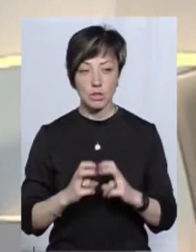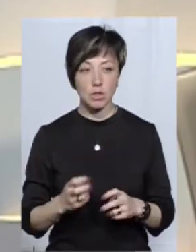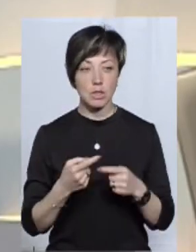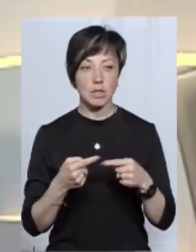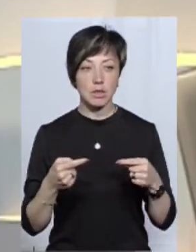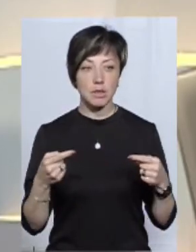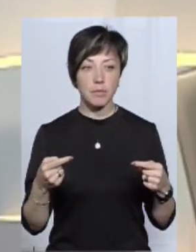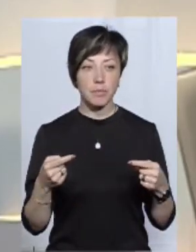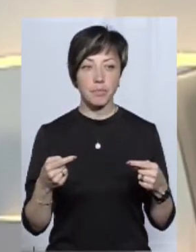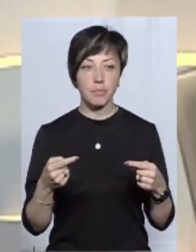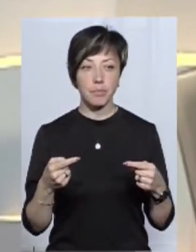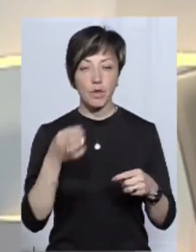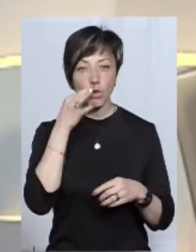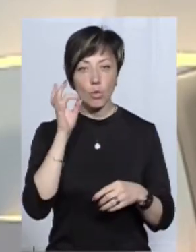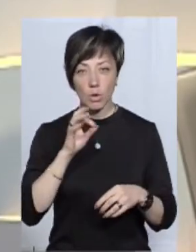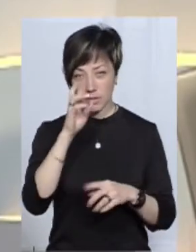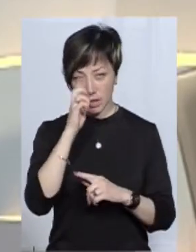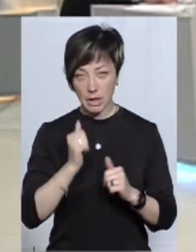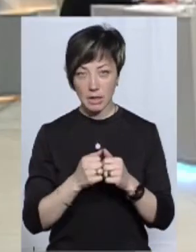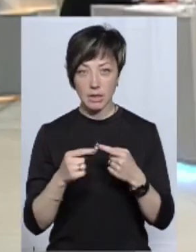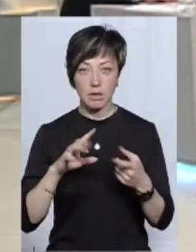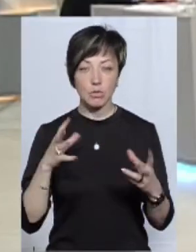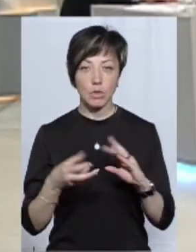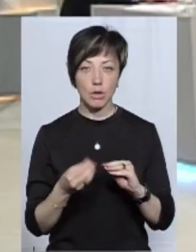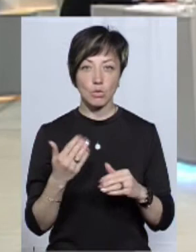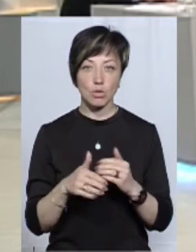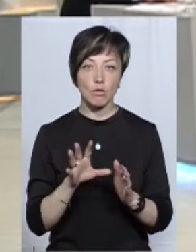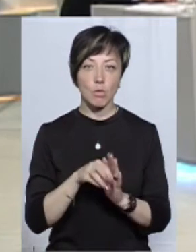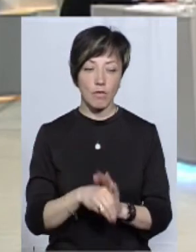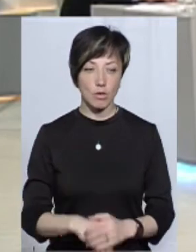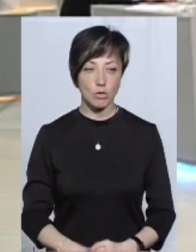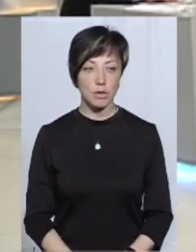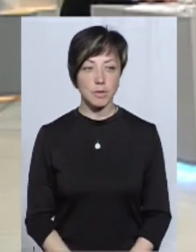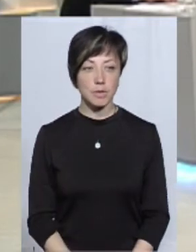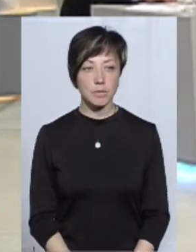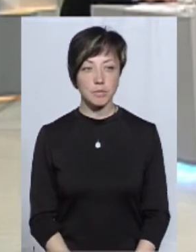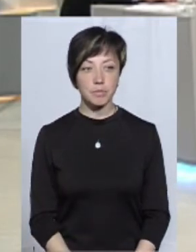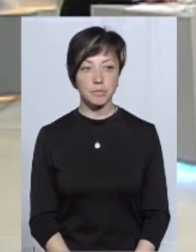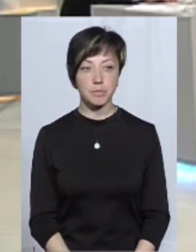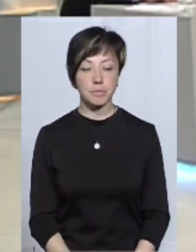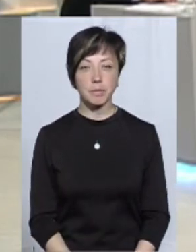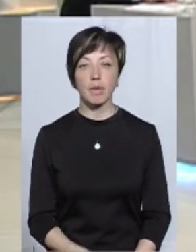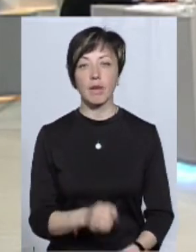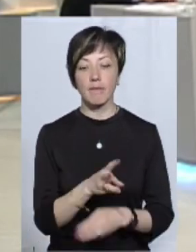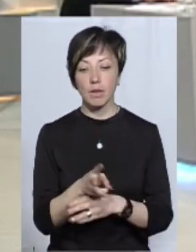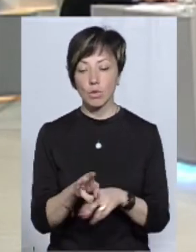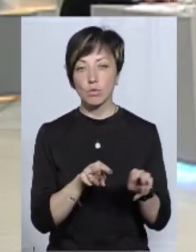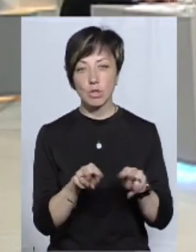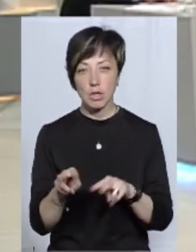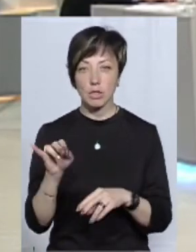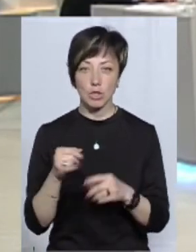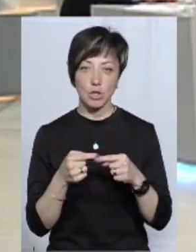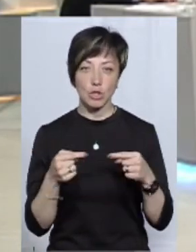вивчені в досліді робітних країн, ці результати вже впроваджуються. І те ж та саме відеоспостереження